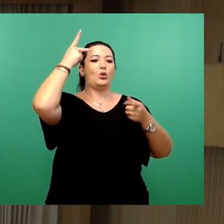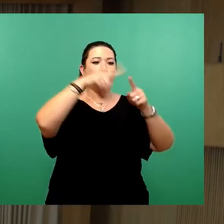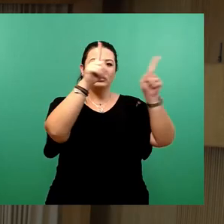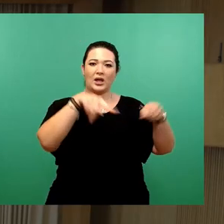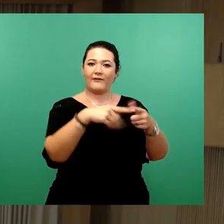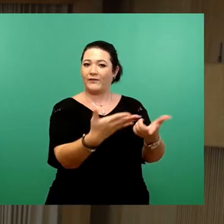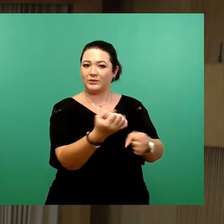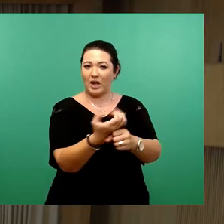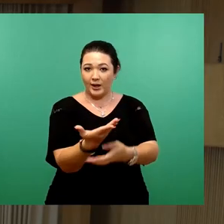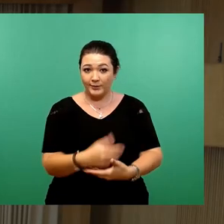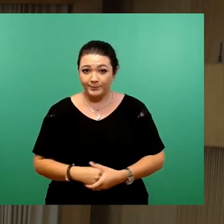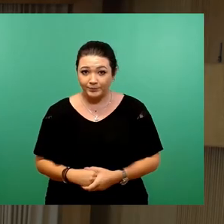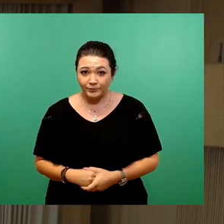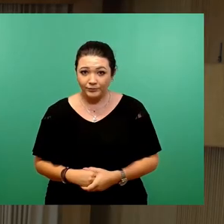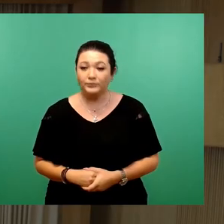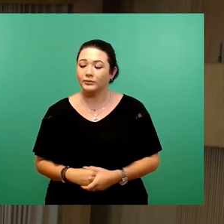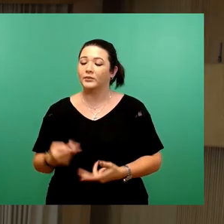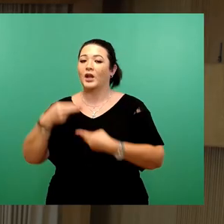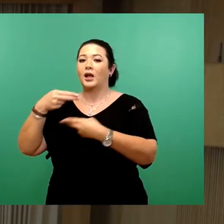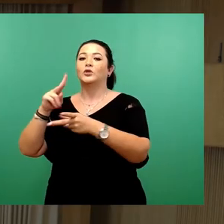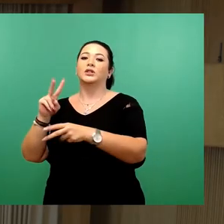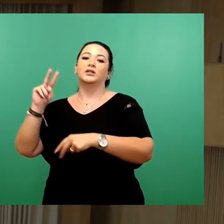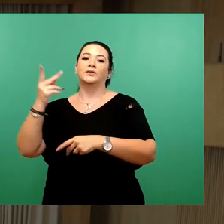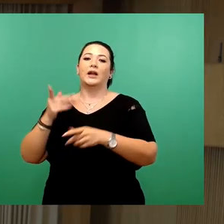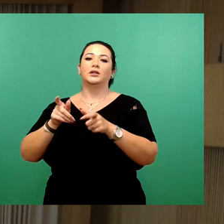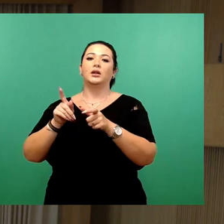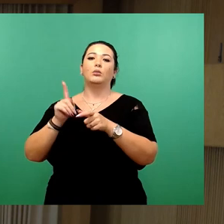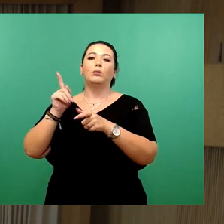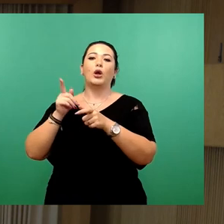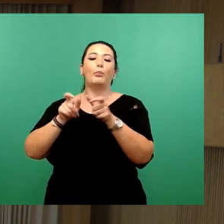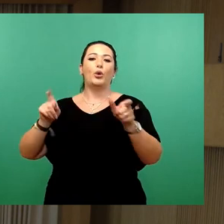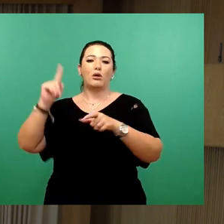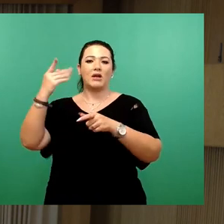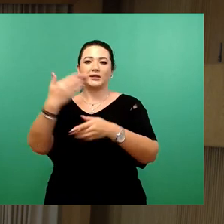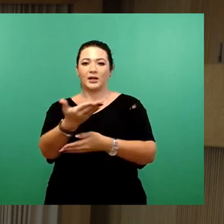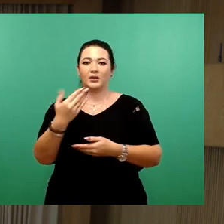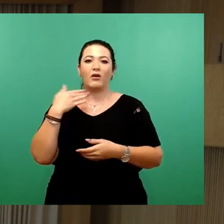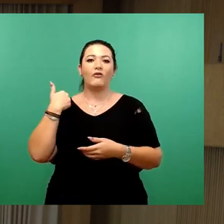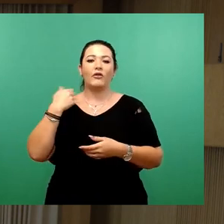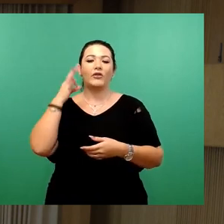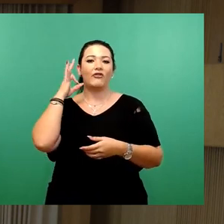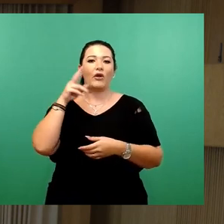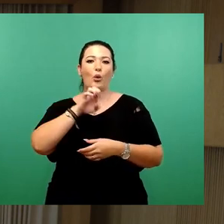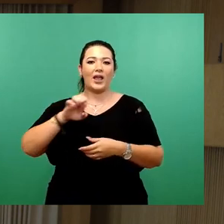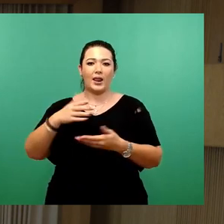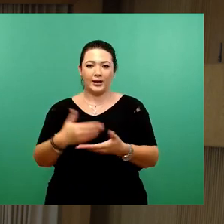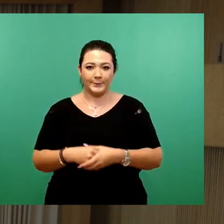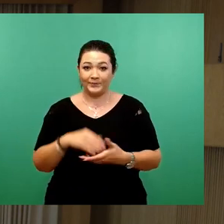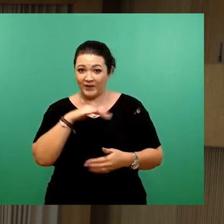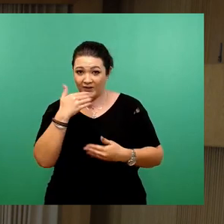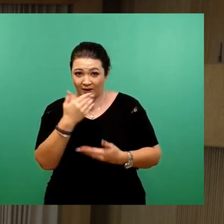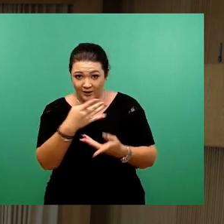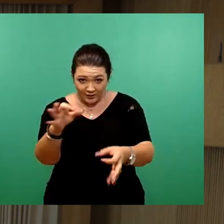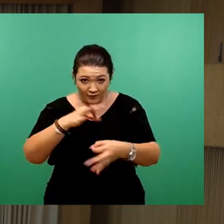Die Beantwortung übernimmt die zweite Bürgermeisterin, Frau Jenichen. Sehr geehrter Herr Stadtrat Kießling, danke für Ihre Frage. Die Rosen